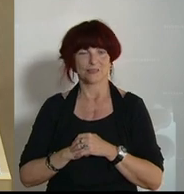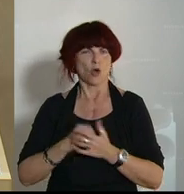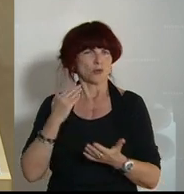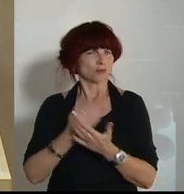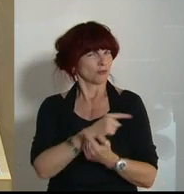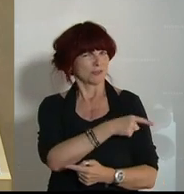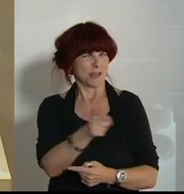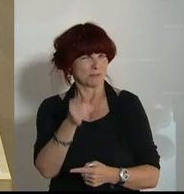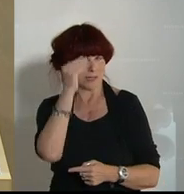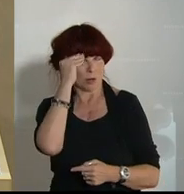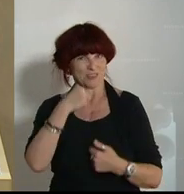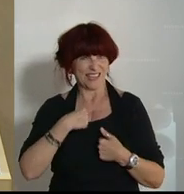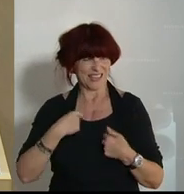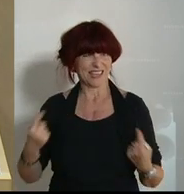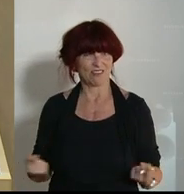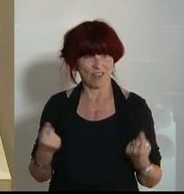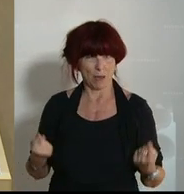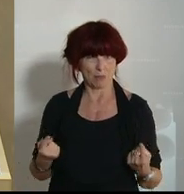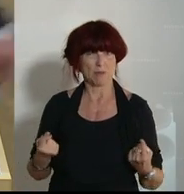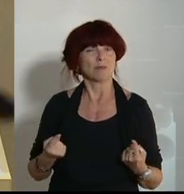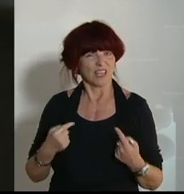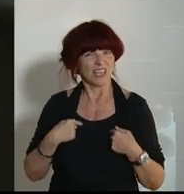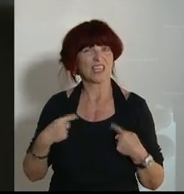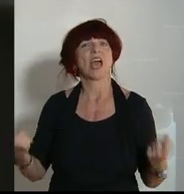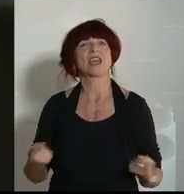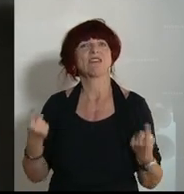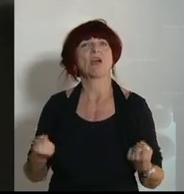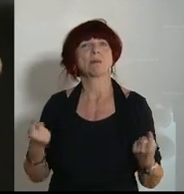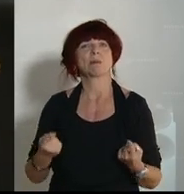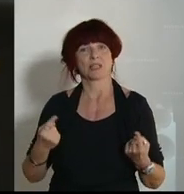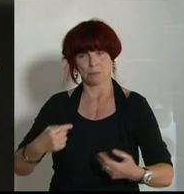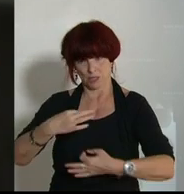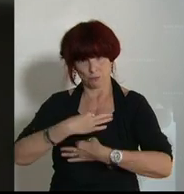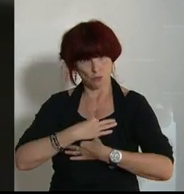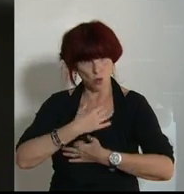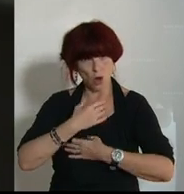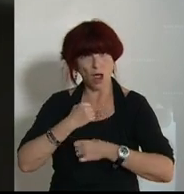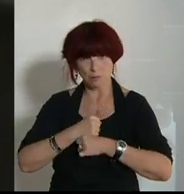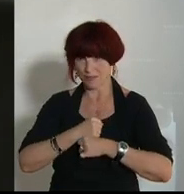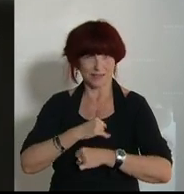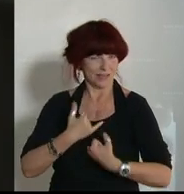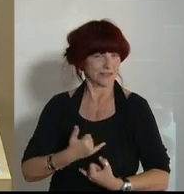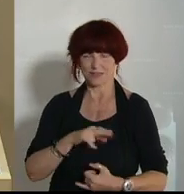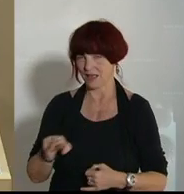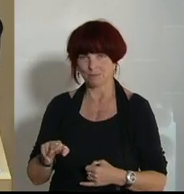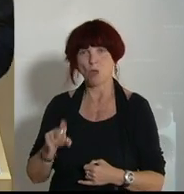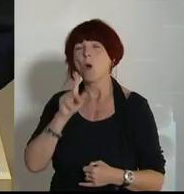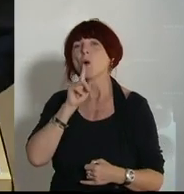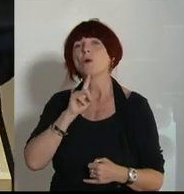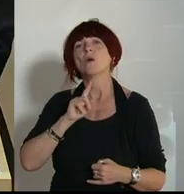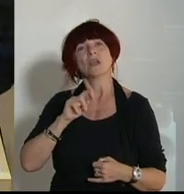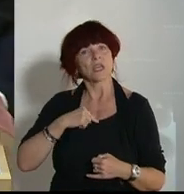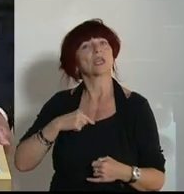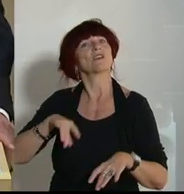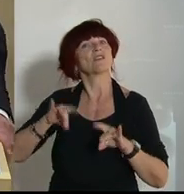Eindruck entsteht, also ich habe einen Gewerbebetrieb, bin nicht Privatvermieter, mache das nicht für mich. Anregung wieder. Es ist richtig und ich